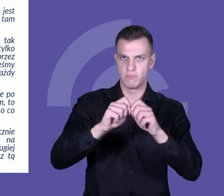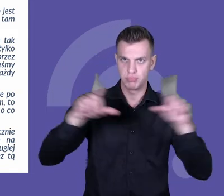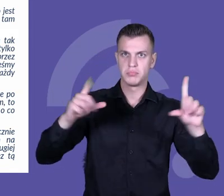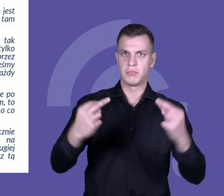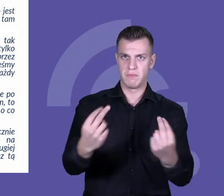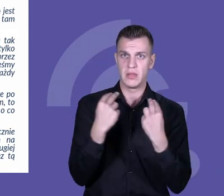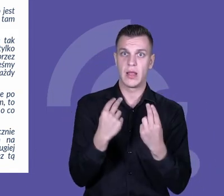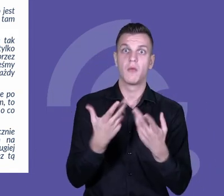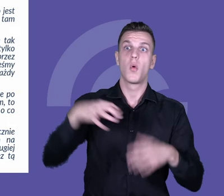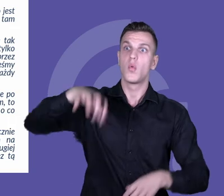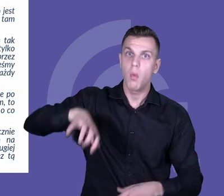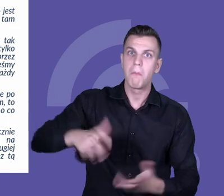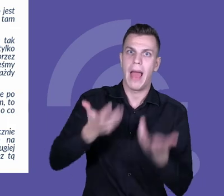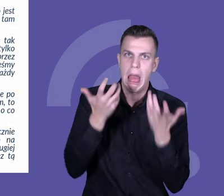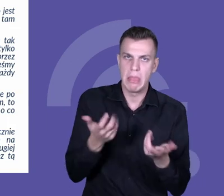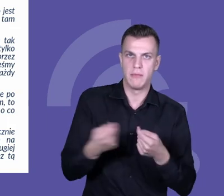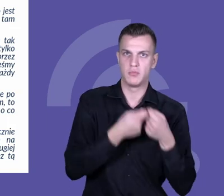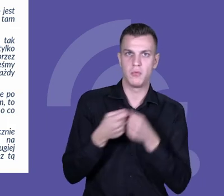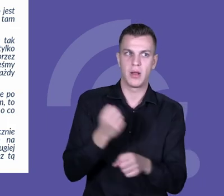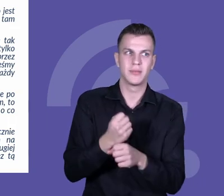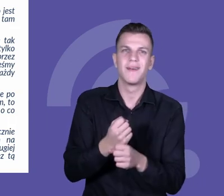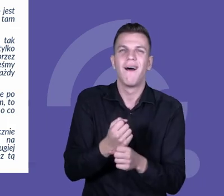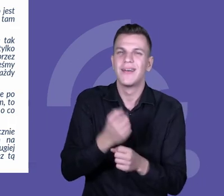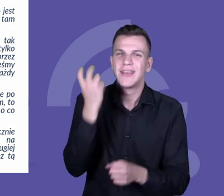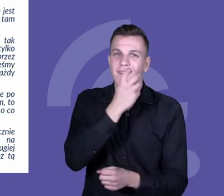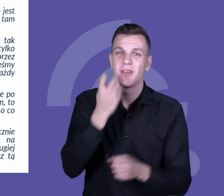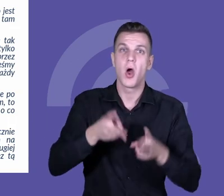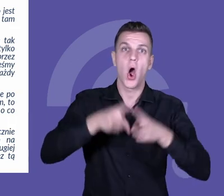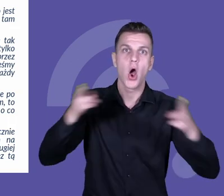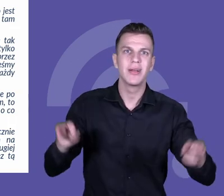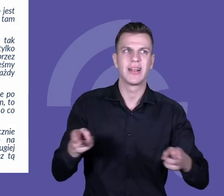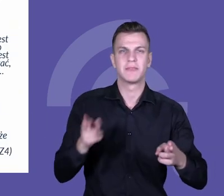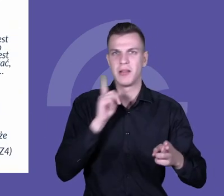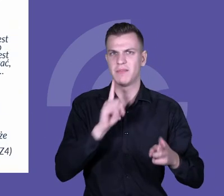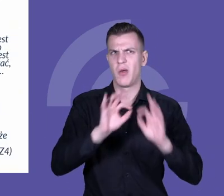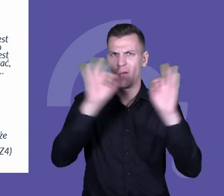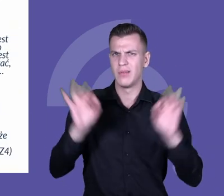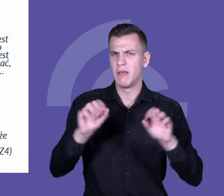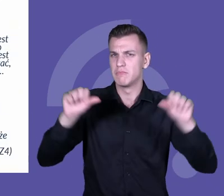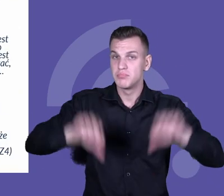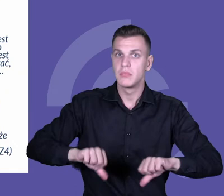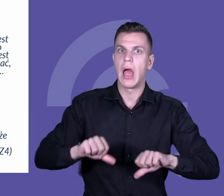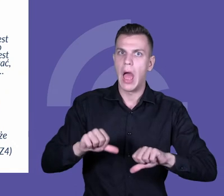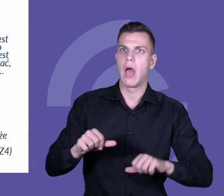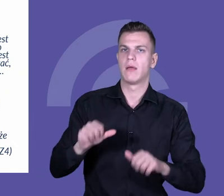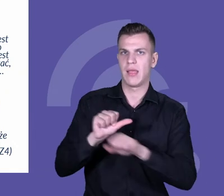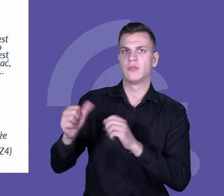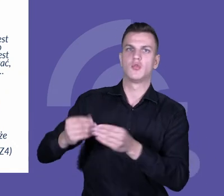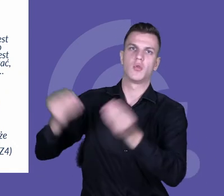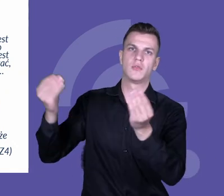grupach, więc nawet w tak niekorzystnych sytuacjach też można było tą zmianę zaobserwować. Uczniowie klas